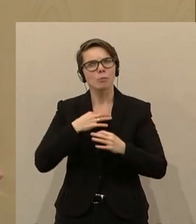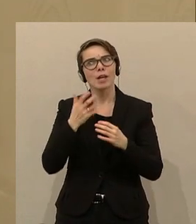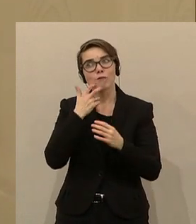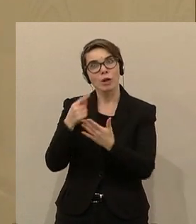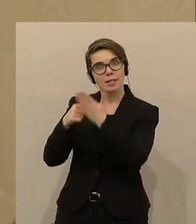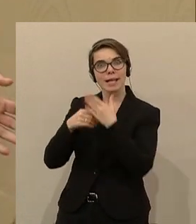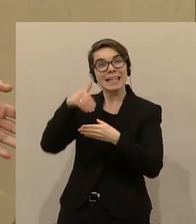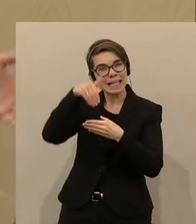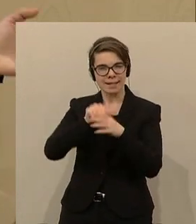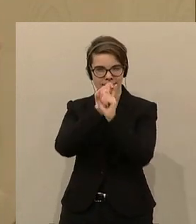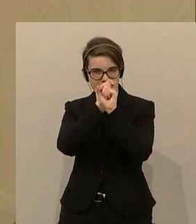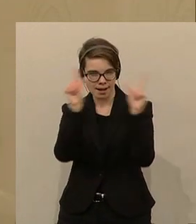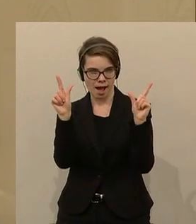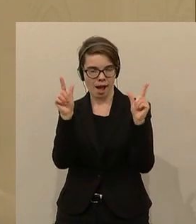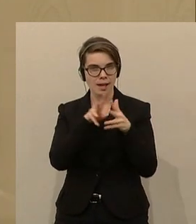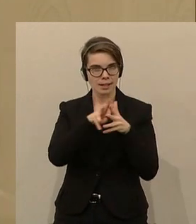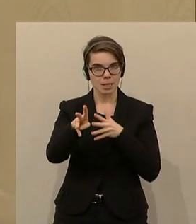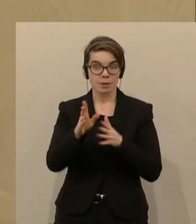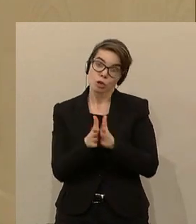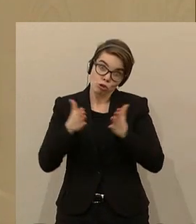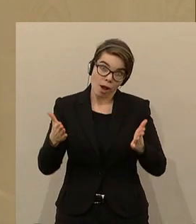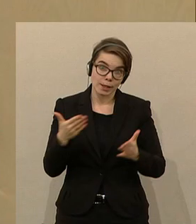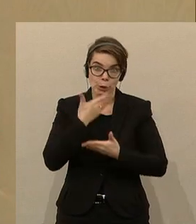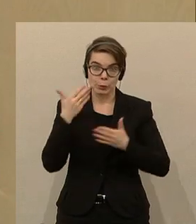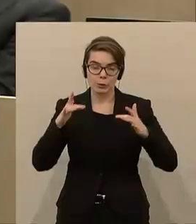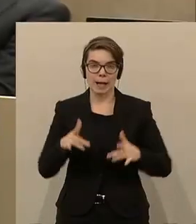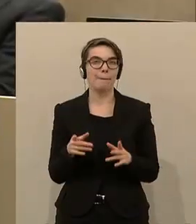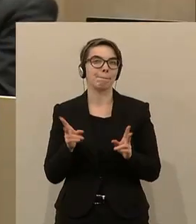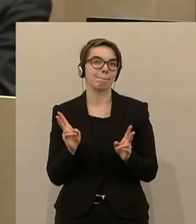hätte. Schade, war es nicht, macht ja nichts.